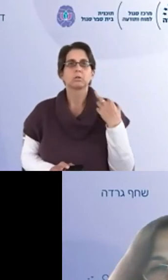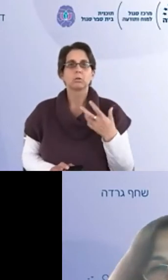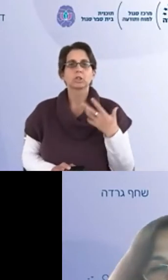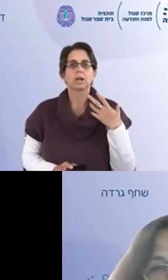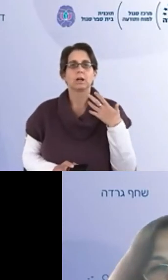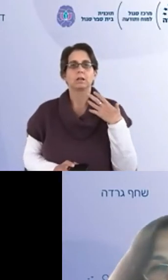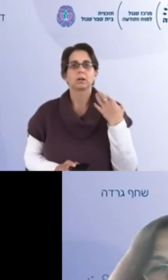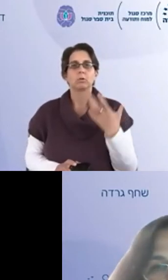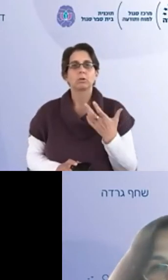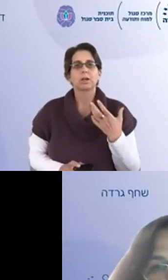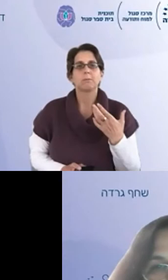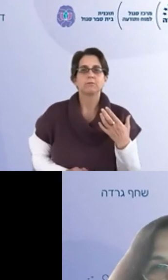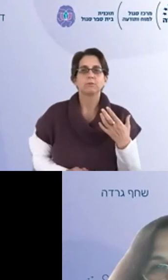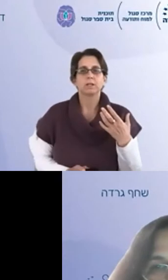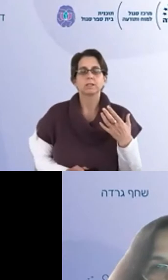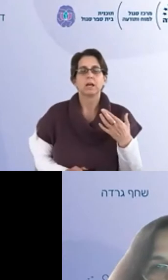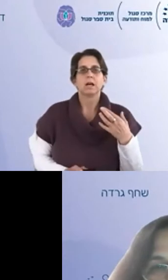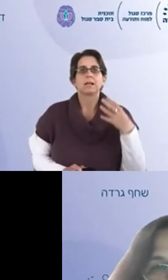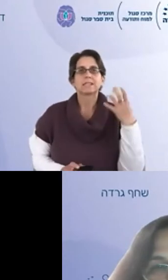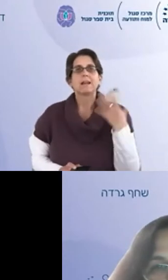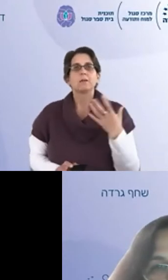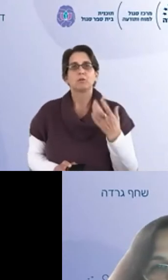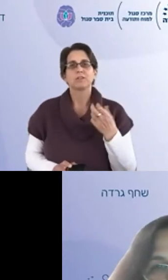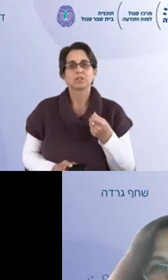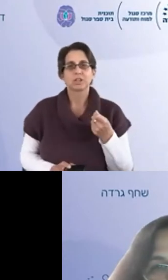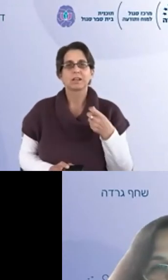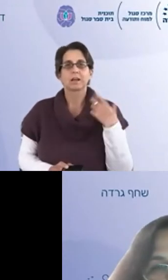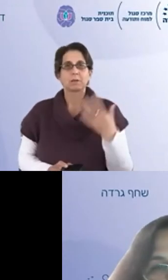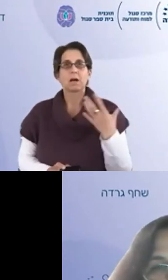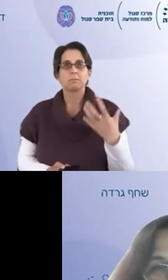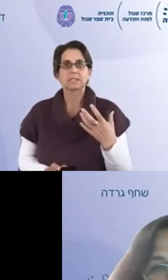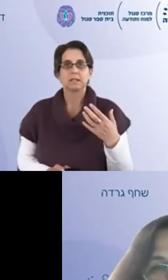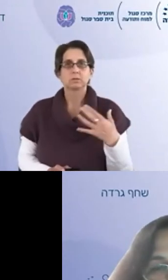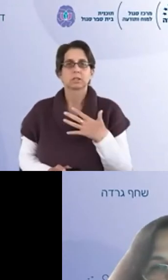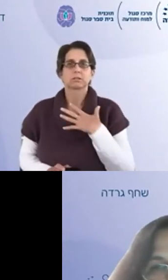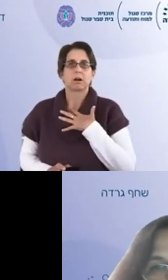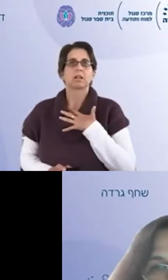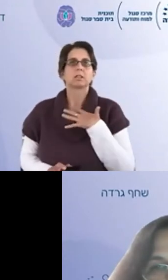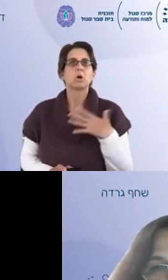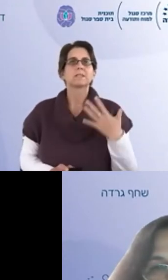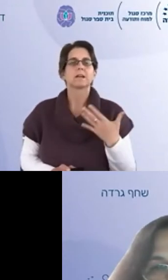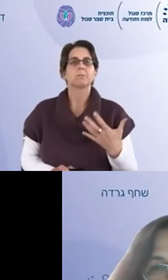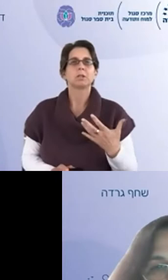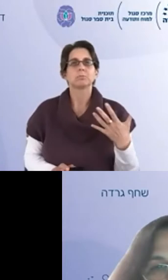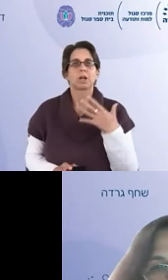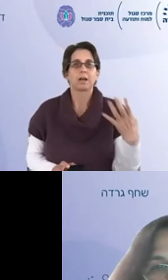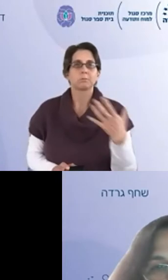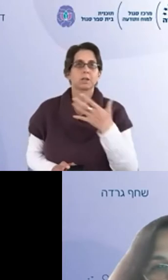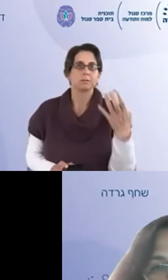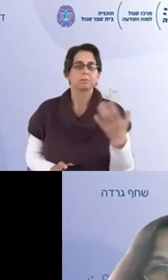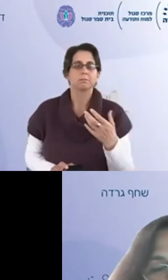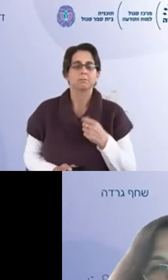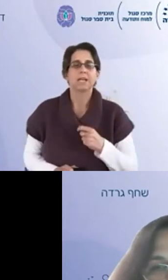שהתרגול של האיכויות של המיינד פונס עזר לכם באופן אישי לקבל חמצן זאת אומרת ככה לתמוך בצרכים האישיים